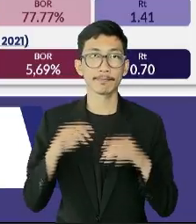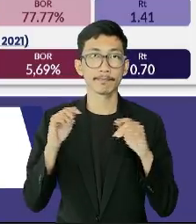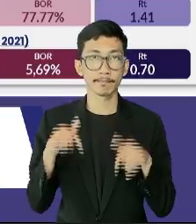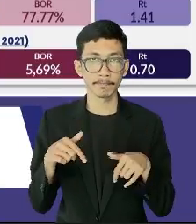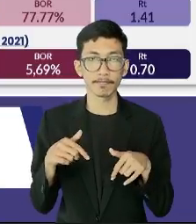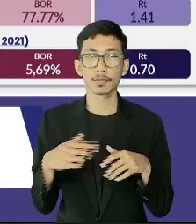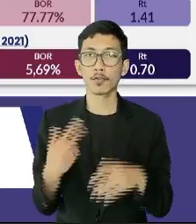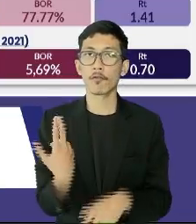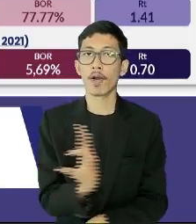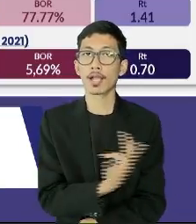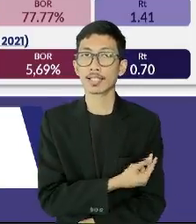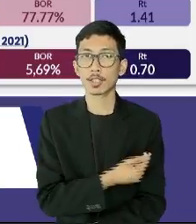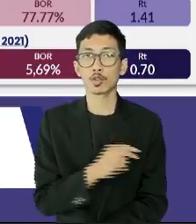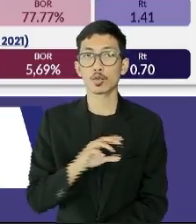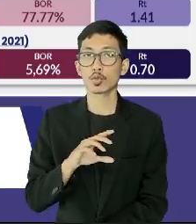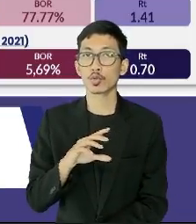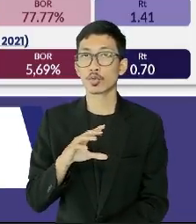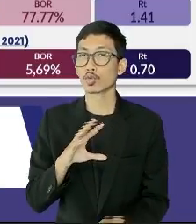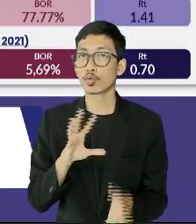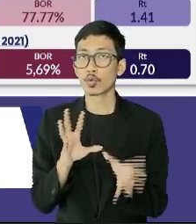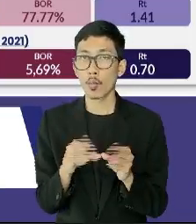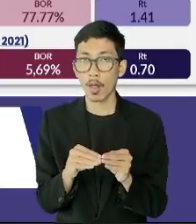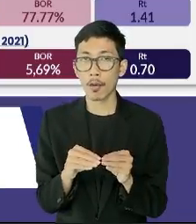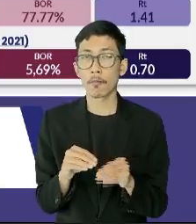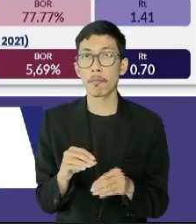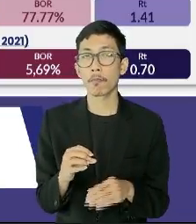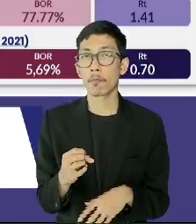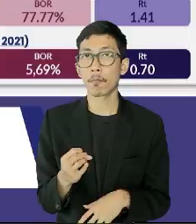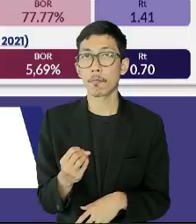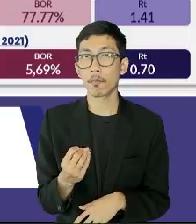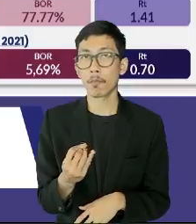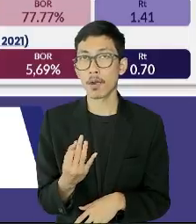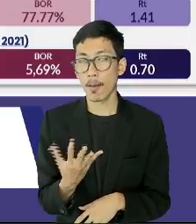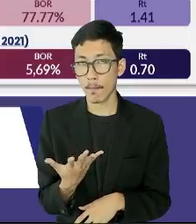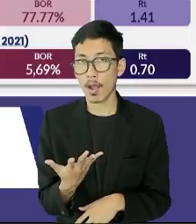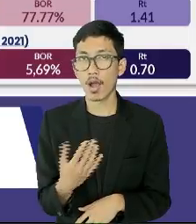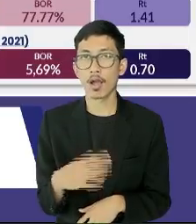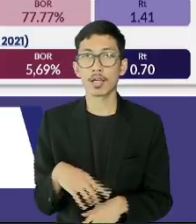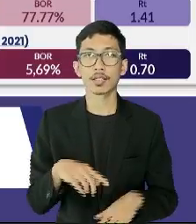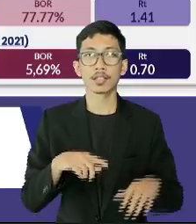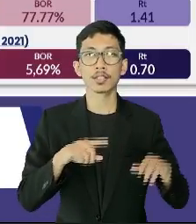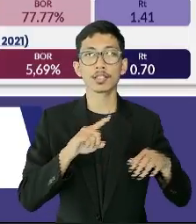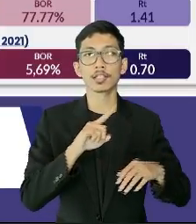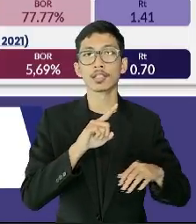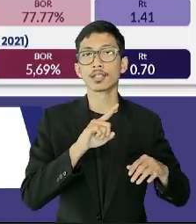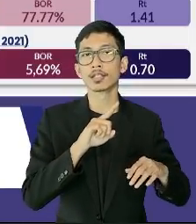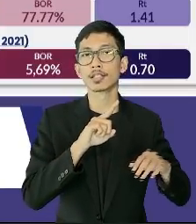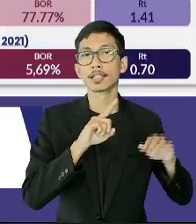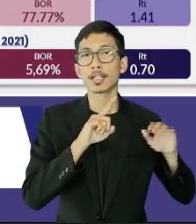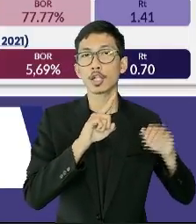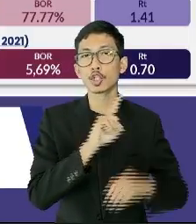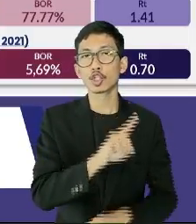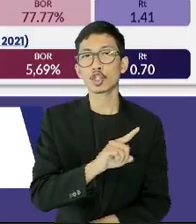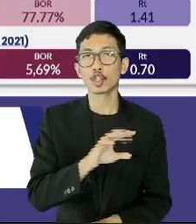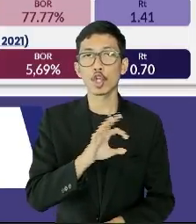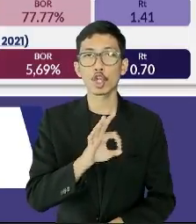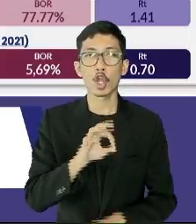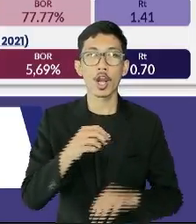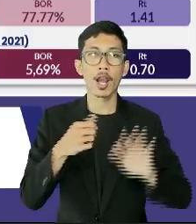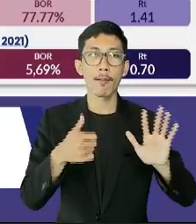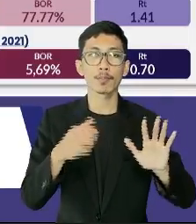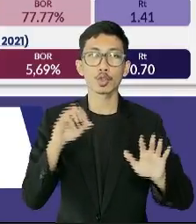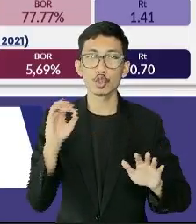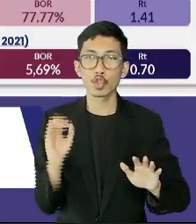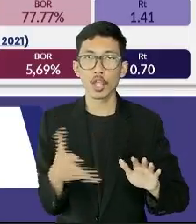yang telah divaksinasi di Indonesia, minimal dosis pertama, telah mencapai 106 juta orang. Angka